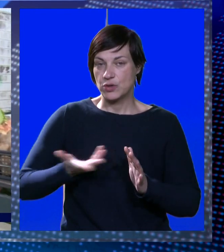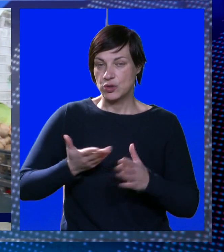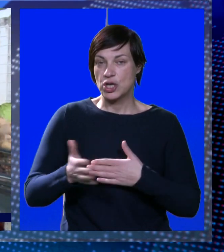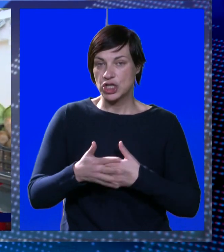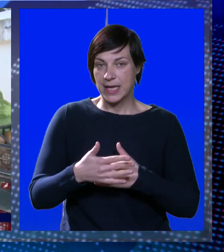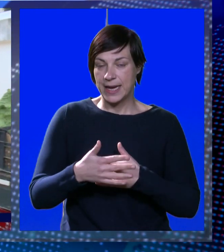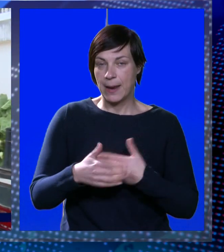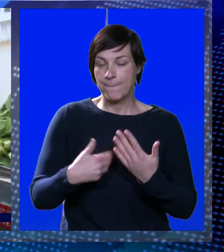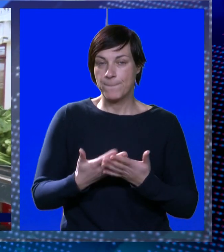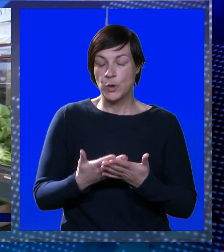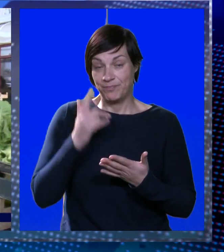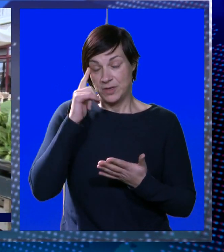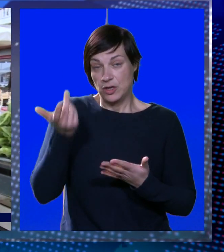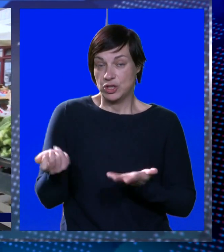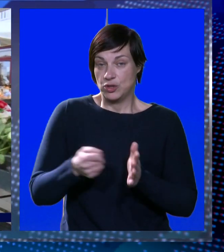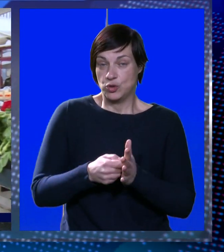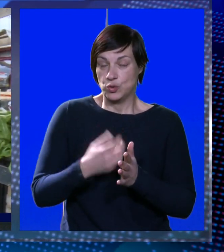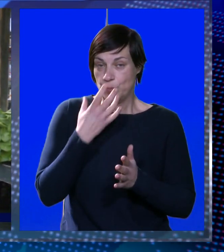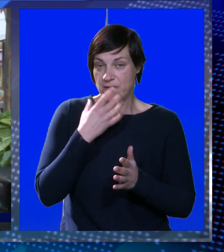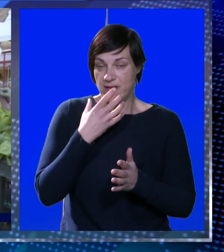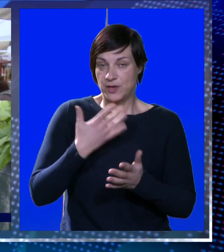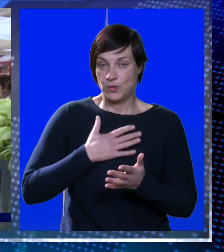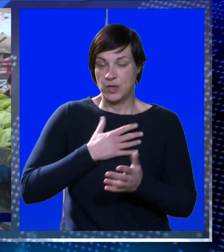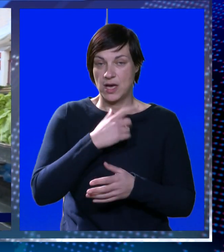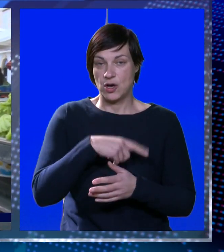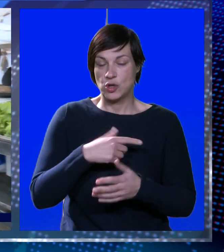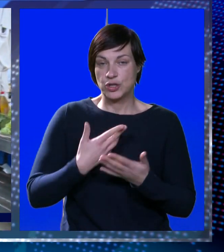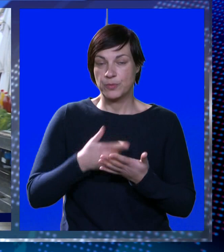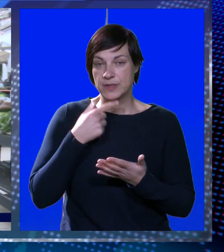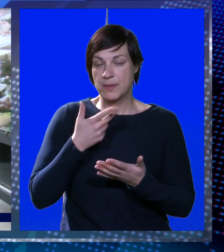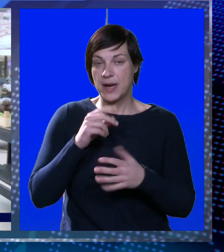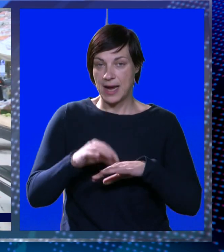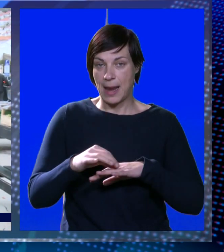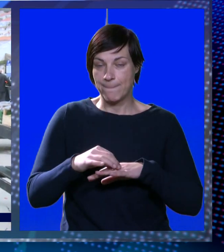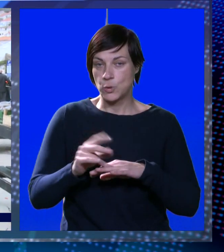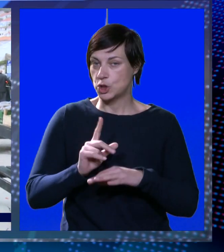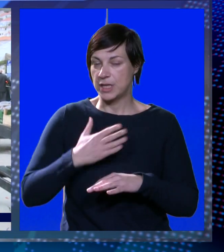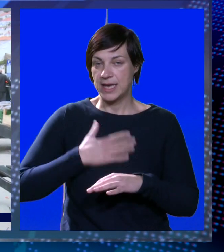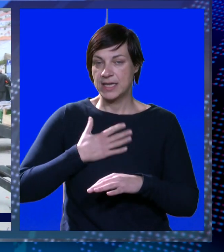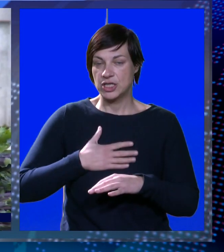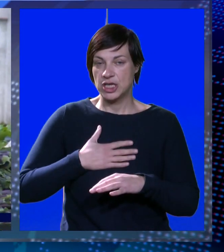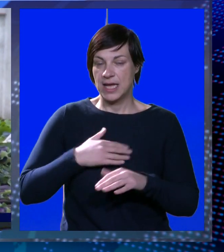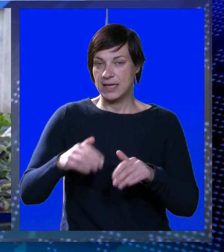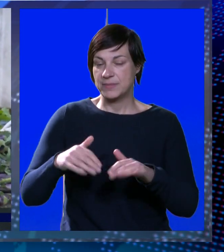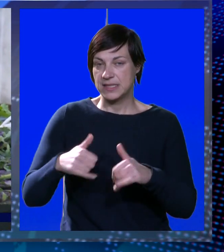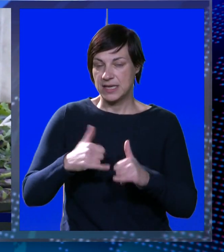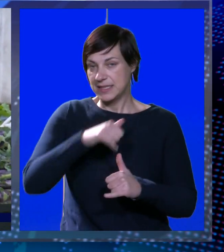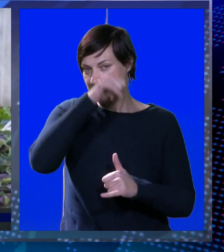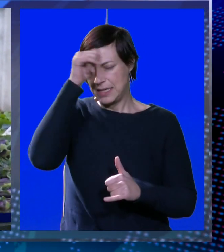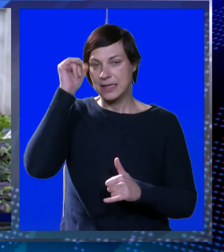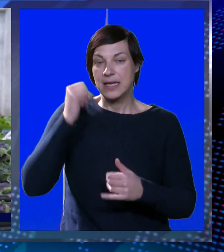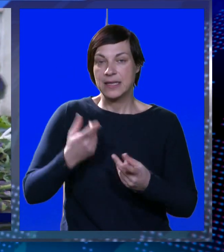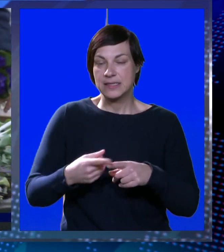ljudi svi koji došli uzeti ribu i logično će doći kupiti verduru. Ja osobno sam rekla mužu da ne želim saditi sad